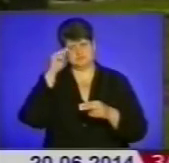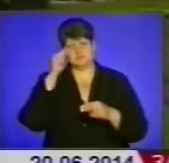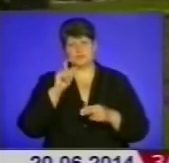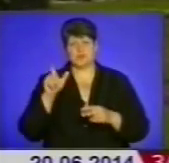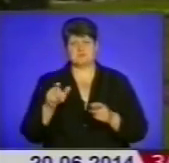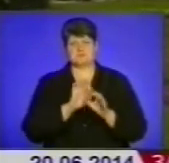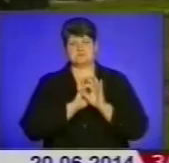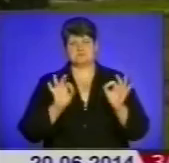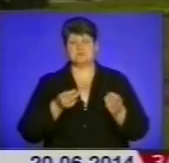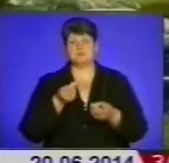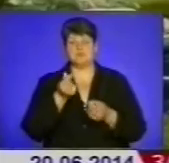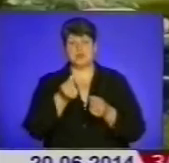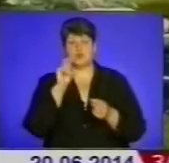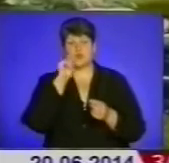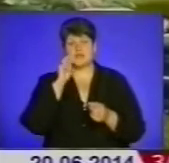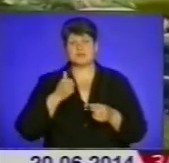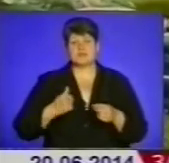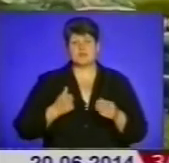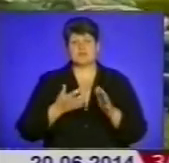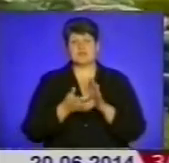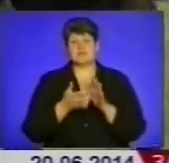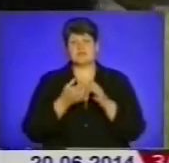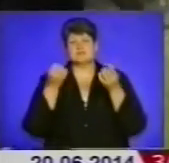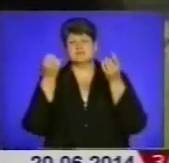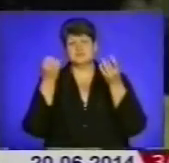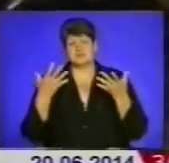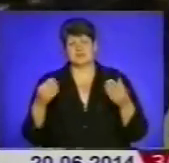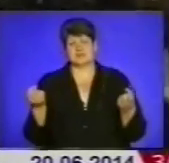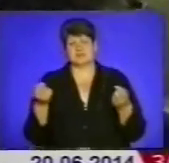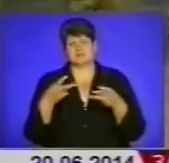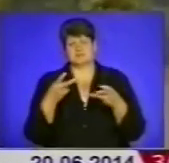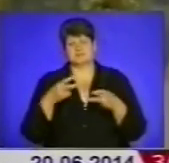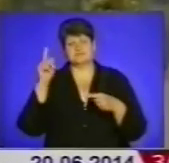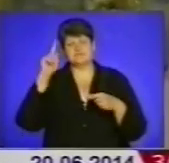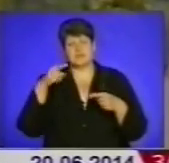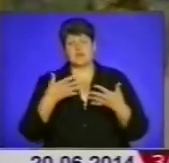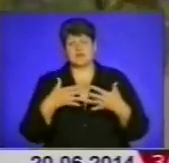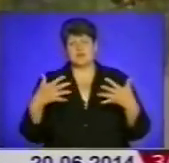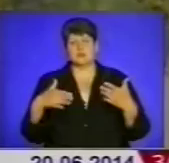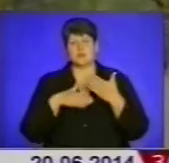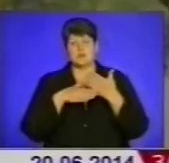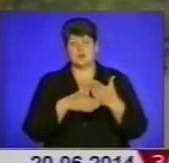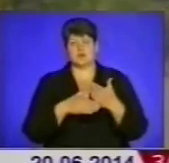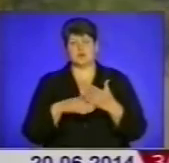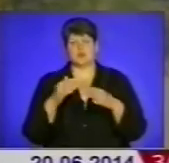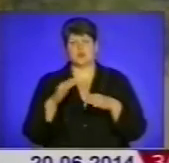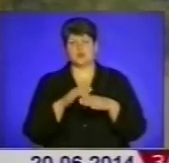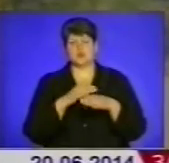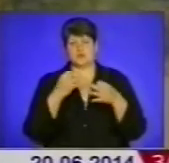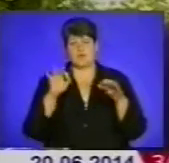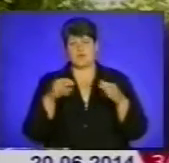добре платять. Українським військовим не вистачає елементарних спецзасобів. Допомагають волонтери. На сьогоднішній день